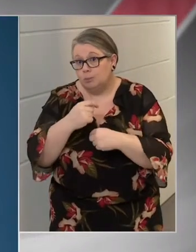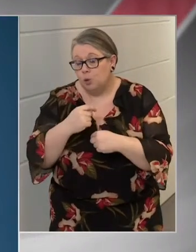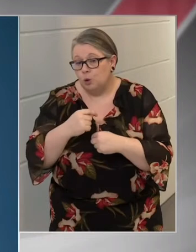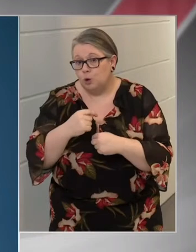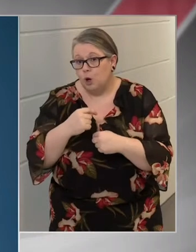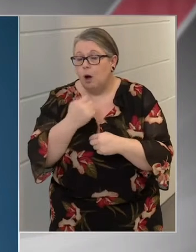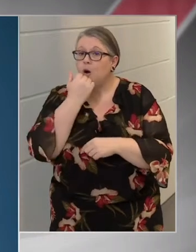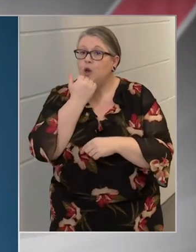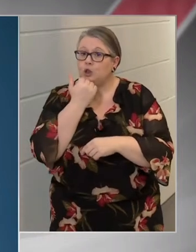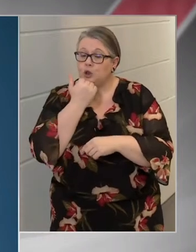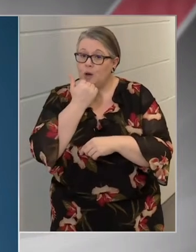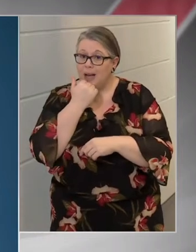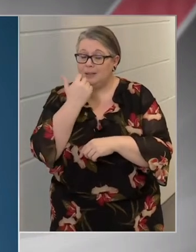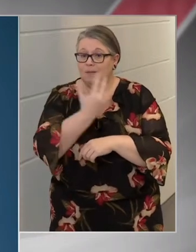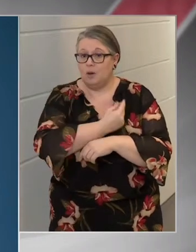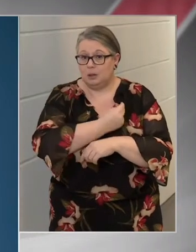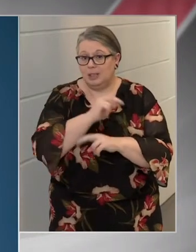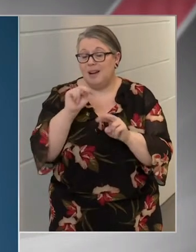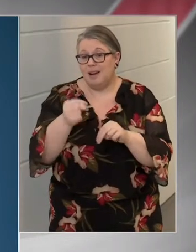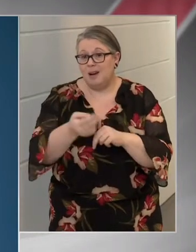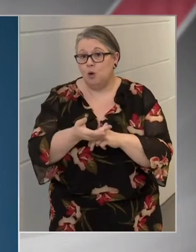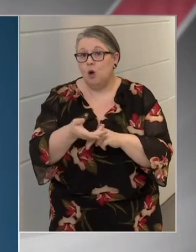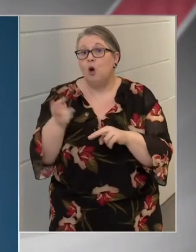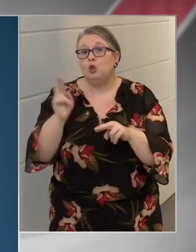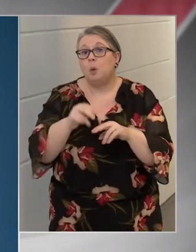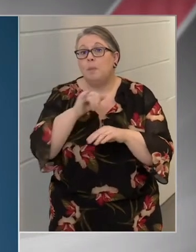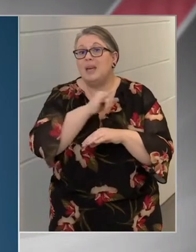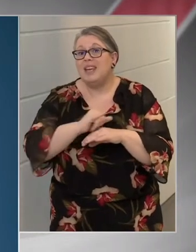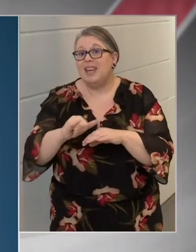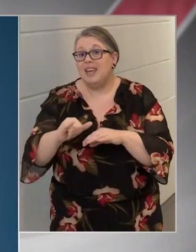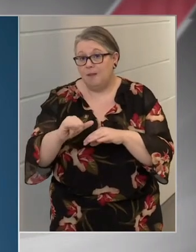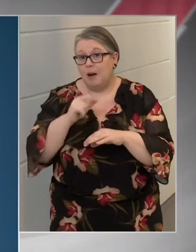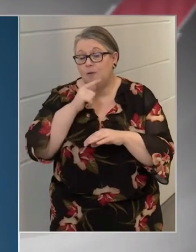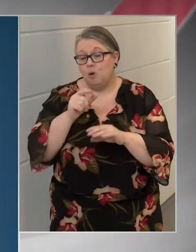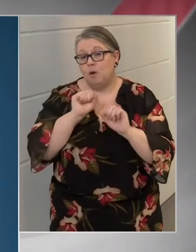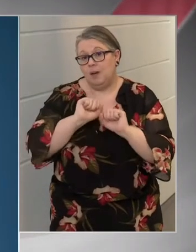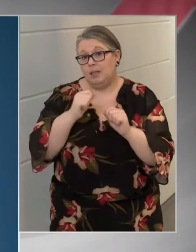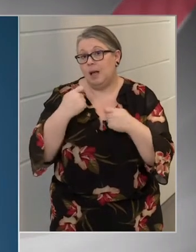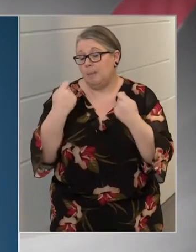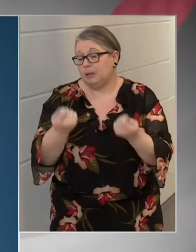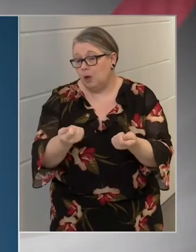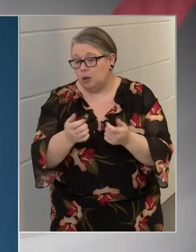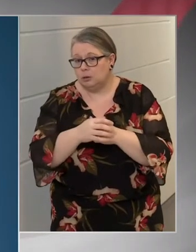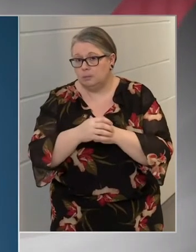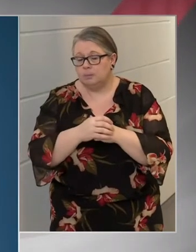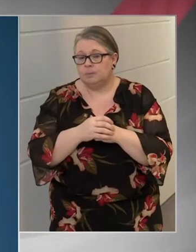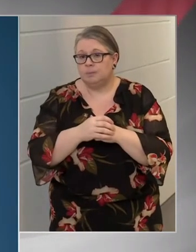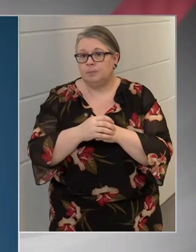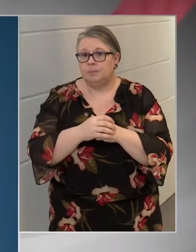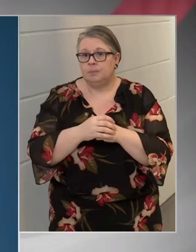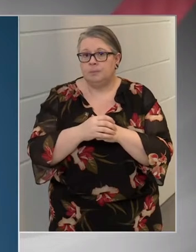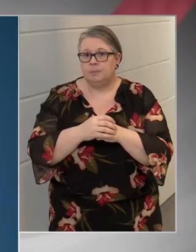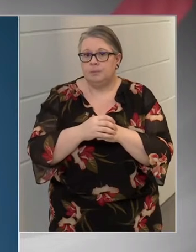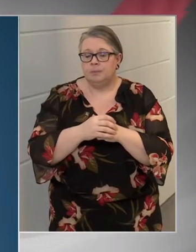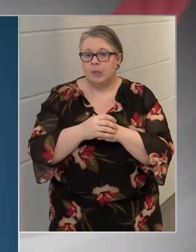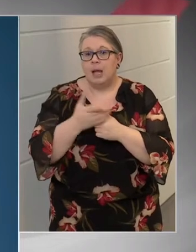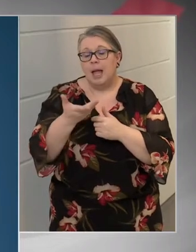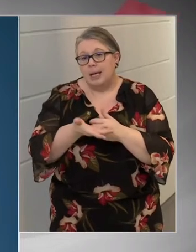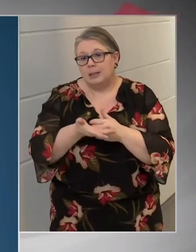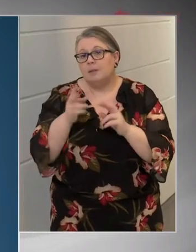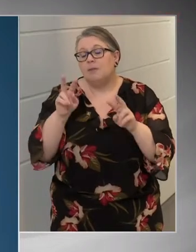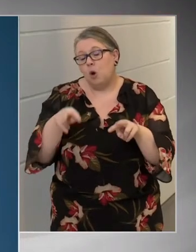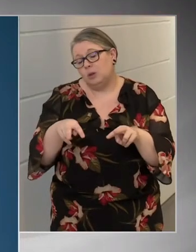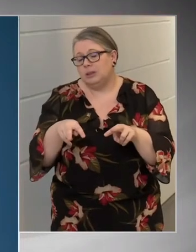a saját vakcinájáról, hogy több évre fog védelmet biztosítani. Ezt